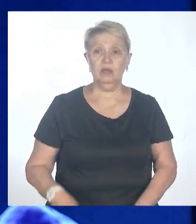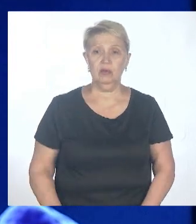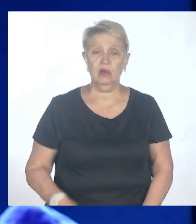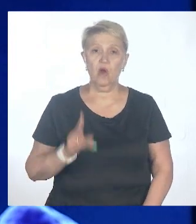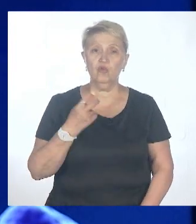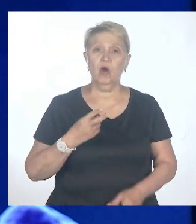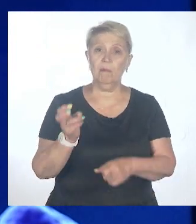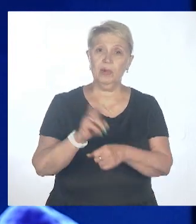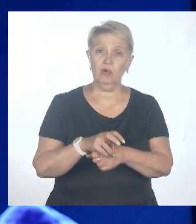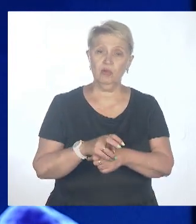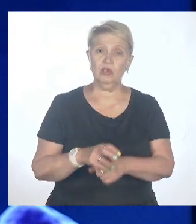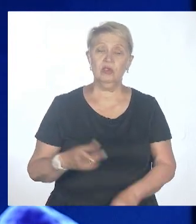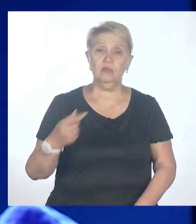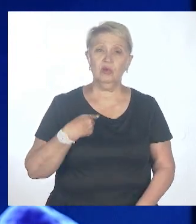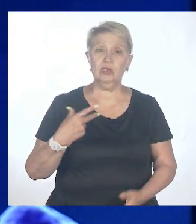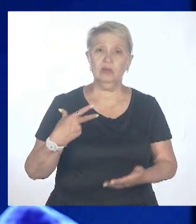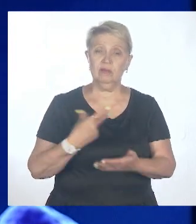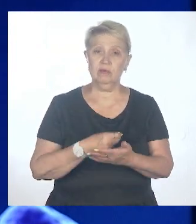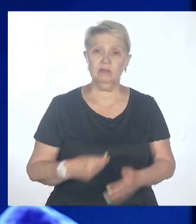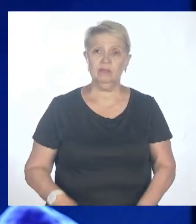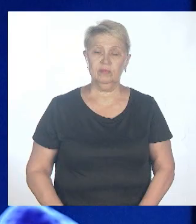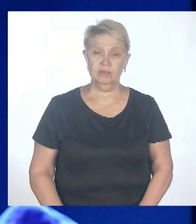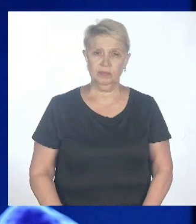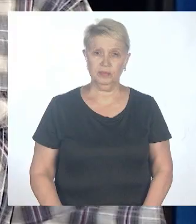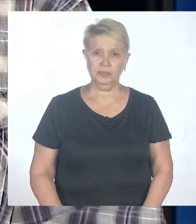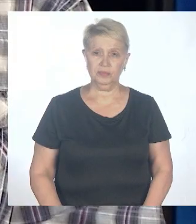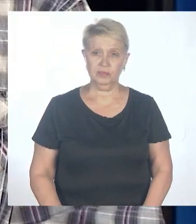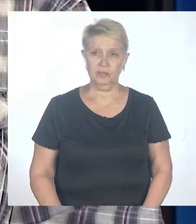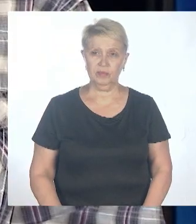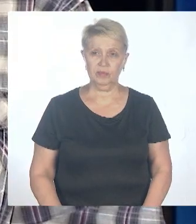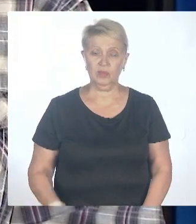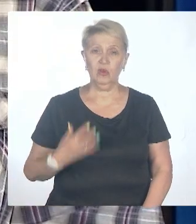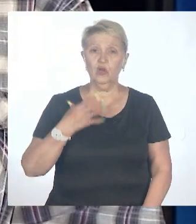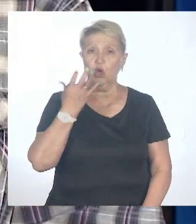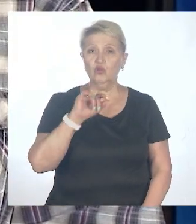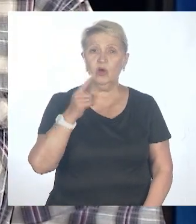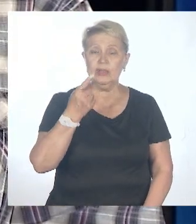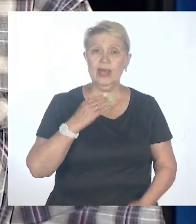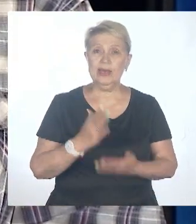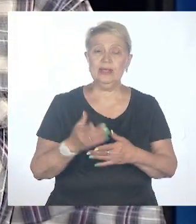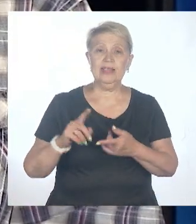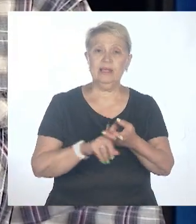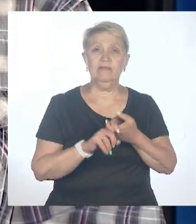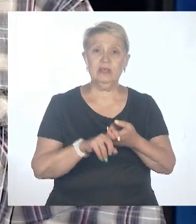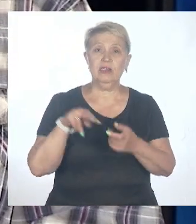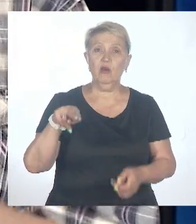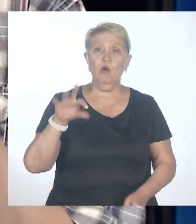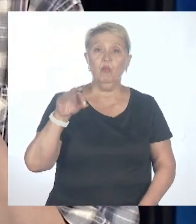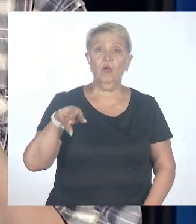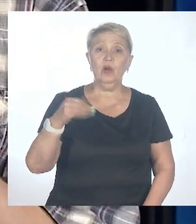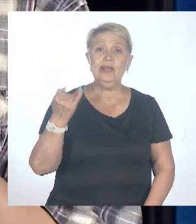против полиомиелита. Мы сейчас еще же с одной инфекцией пытаемся побороться и искоренить окончательно из планеты. У нас остался